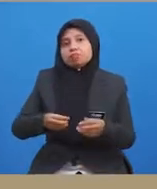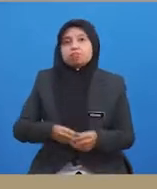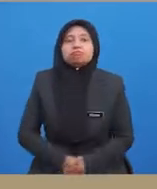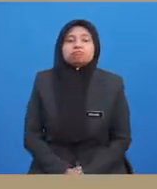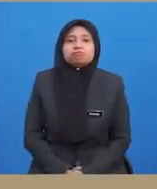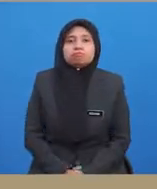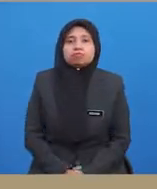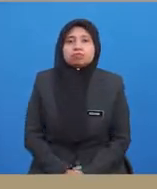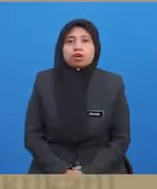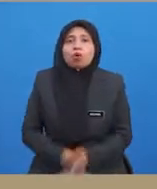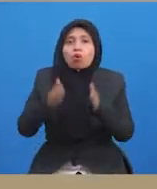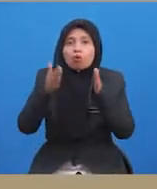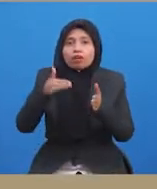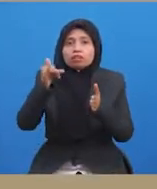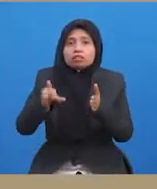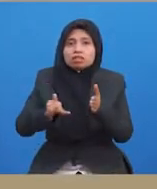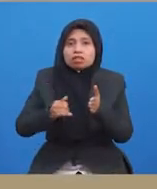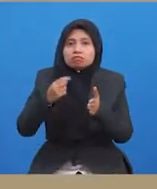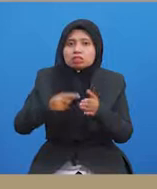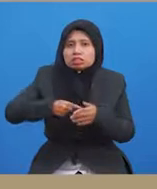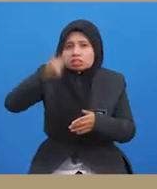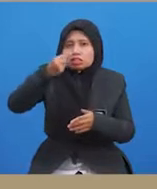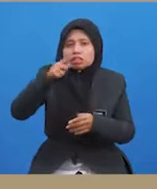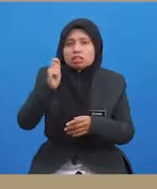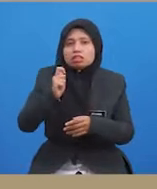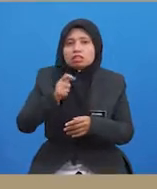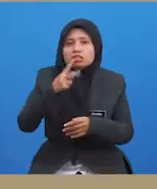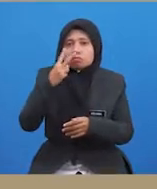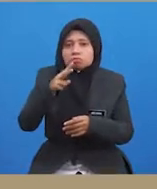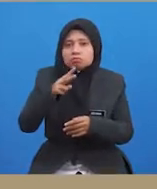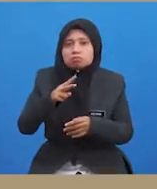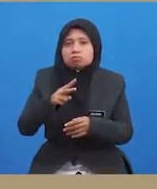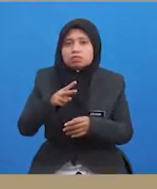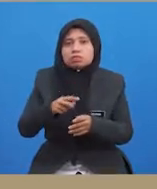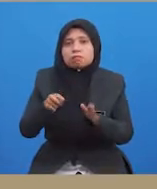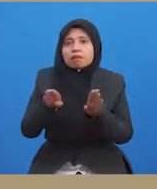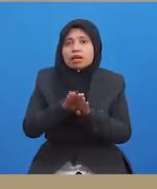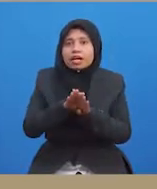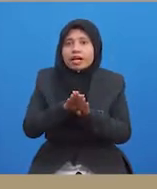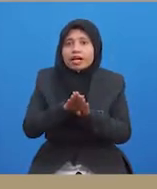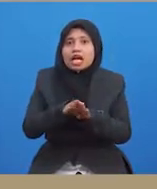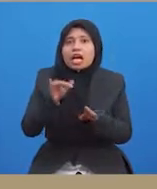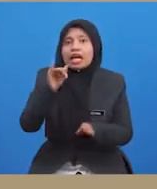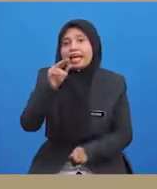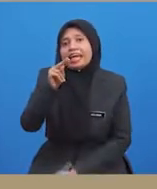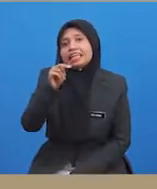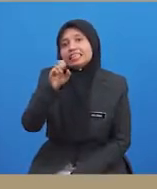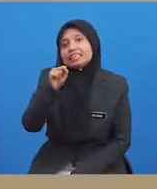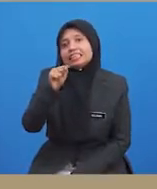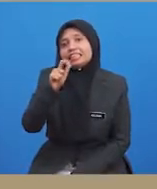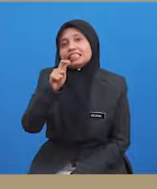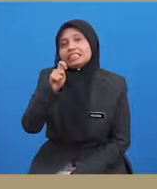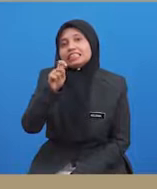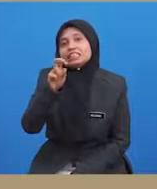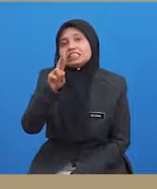Individu yang bertindak agresif tadi melihat tindakan tersebut sebagai instrumental, yakni